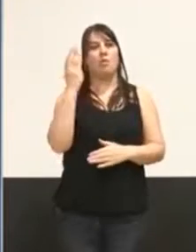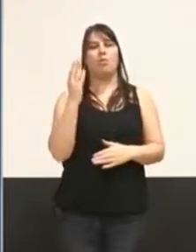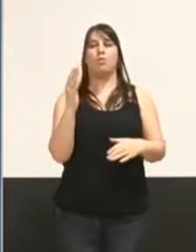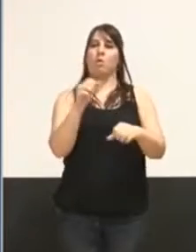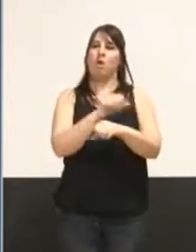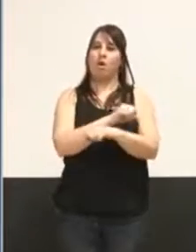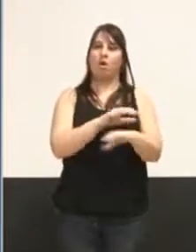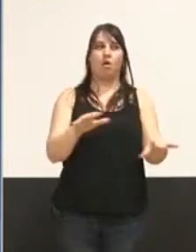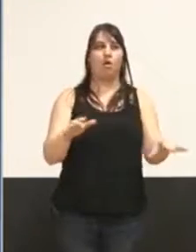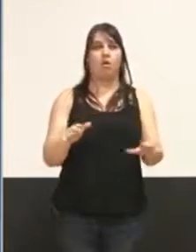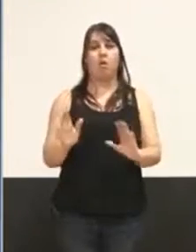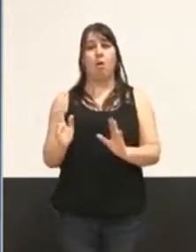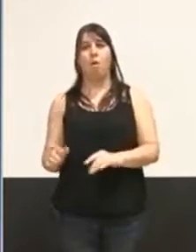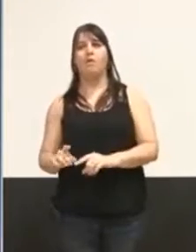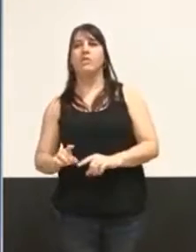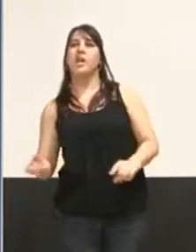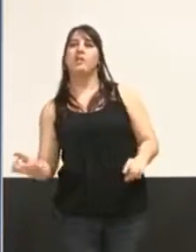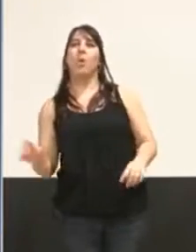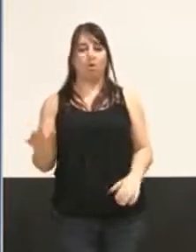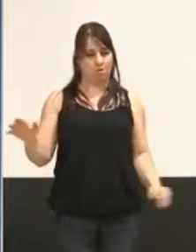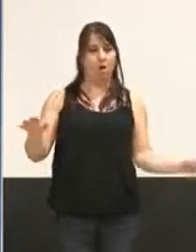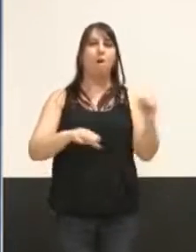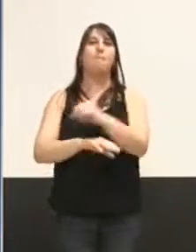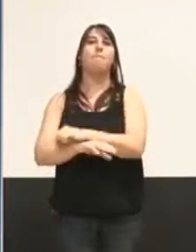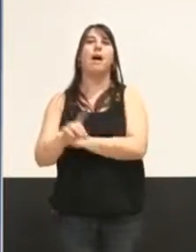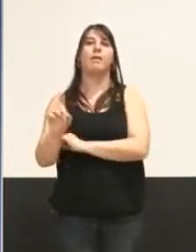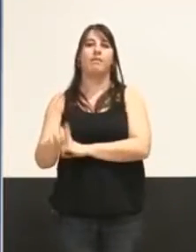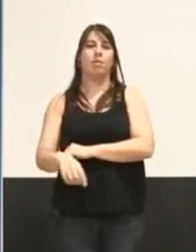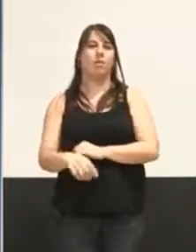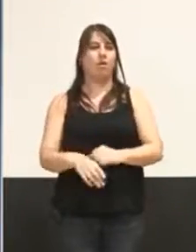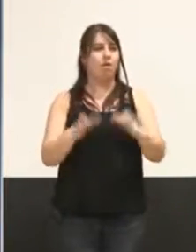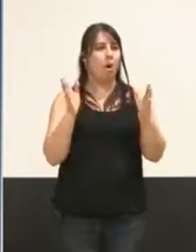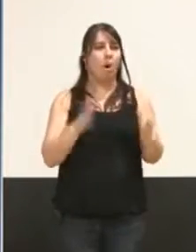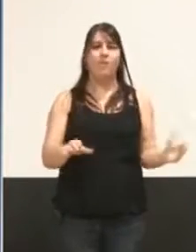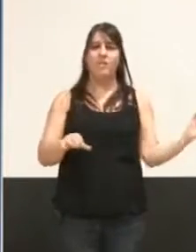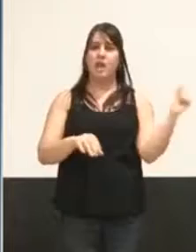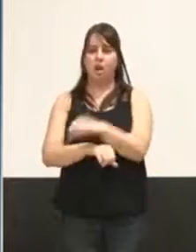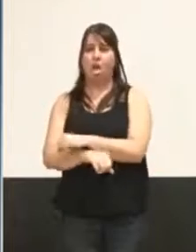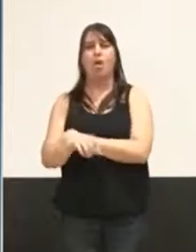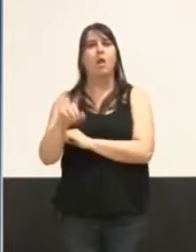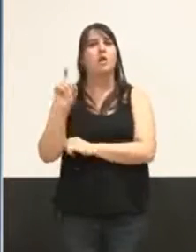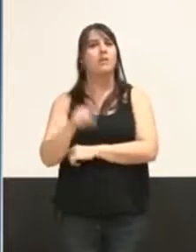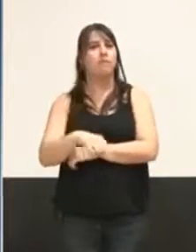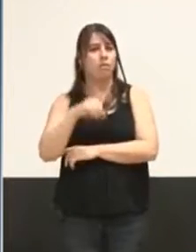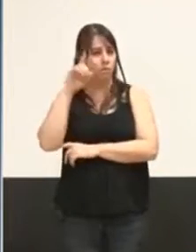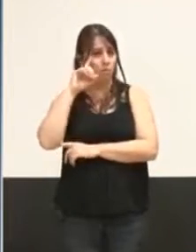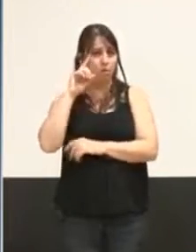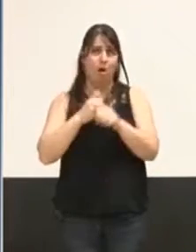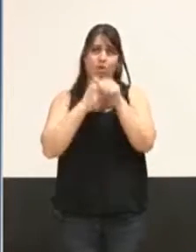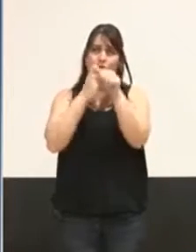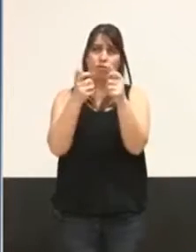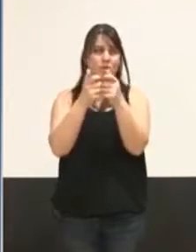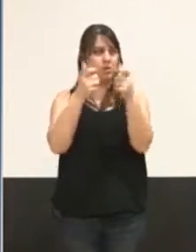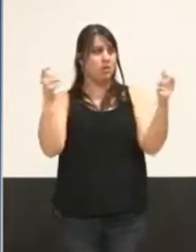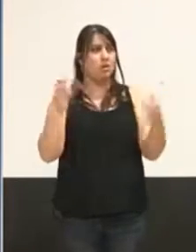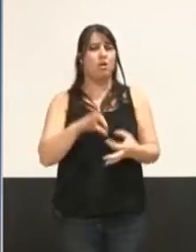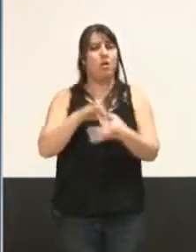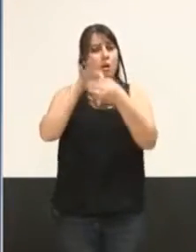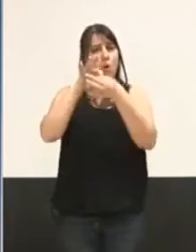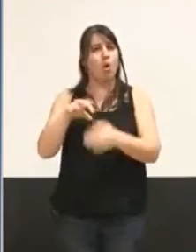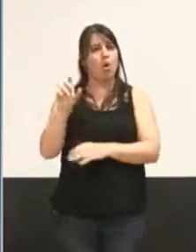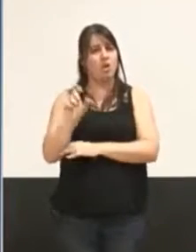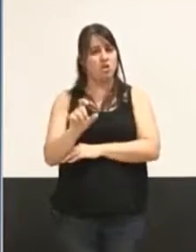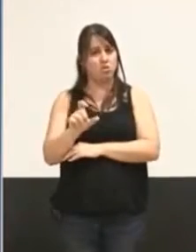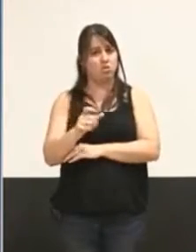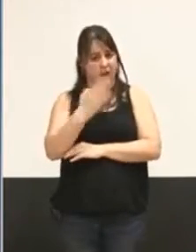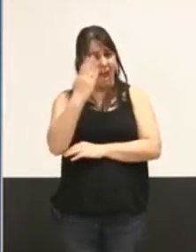sur le non-officiel. L'officiel l'emporte tout simplement parce que, institutionnellement, cette religion a besoin